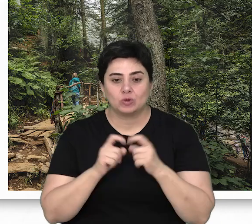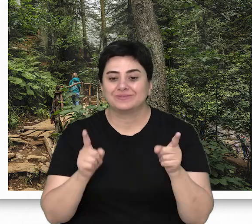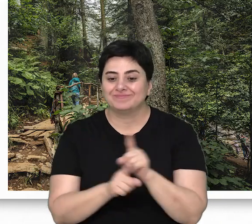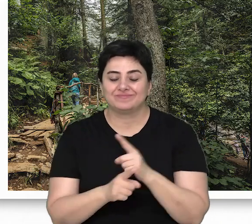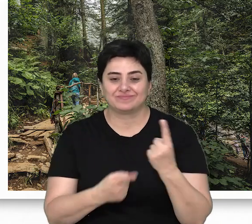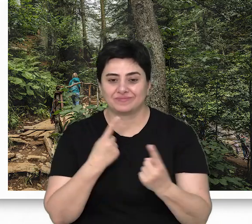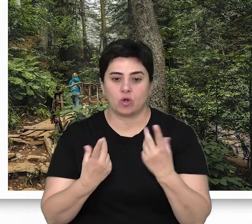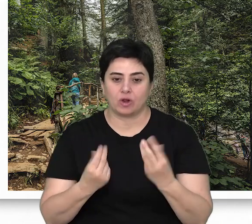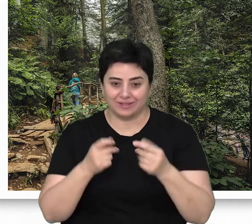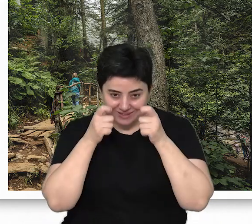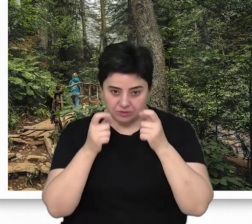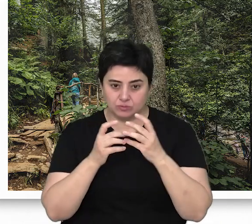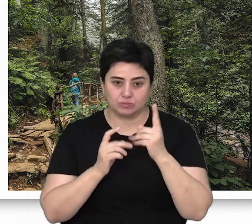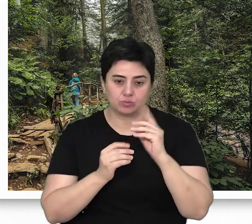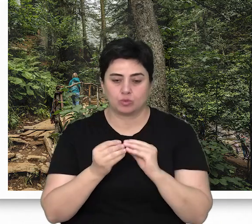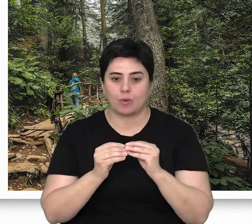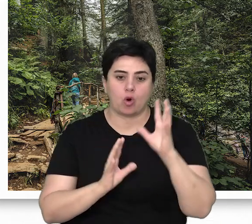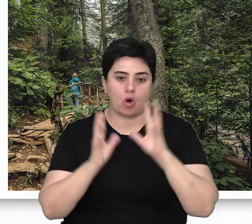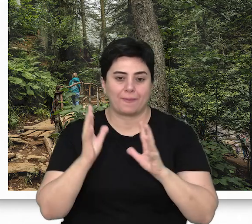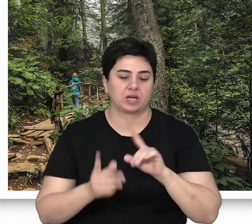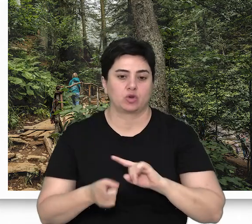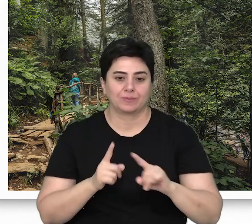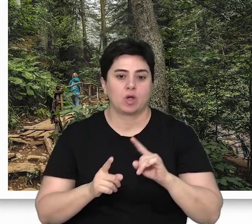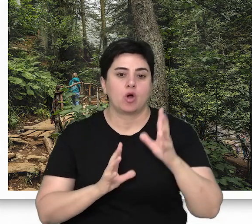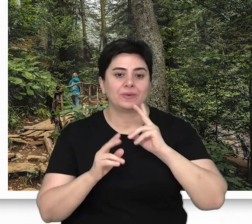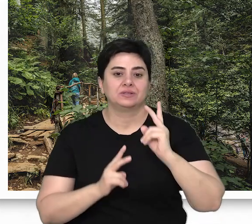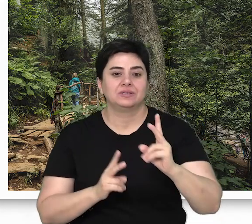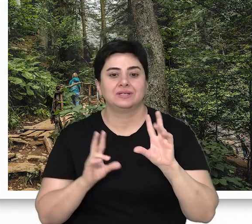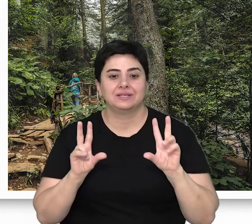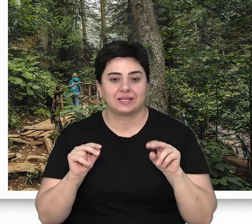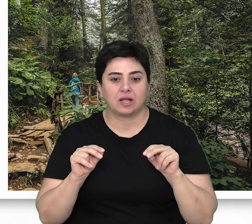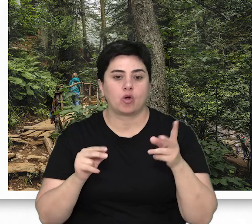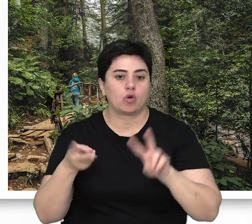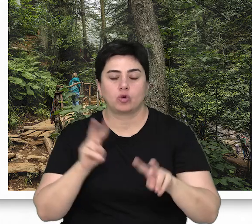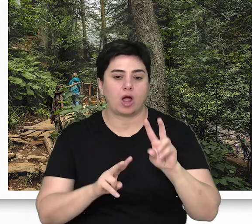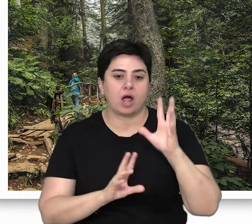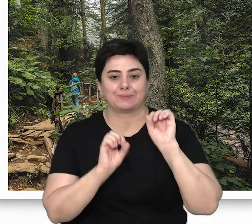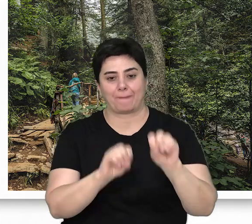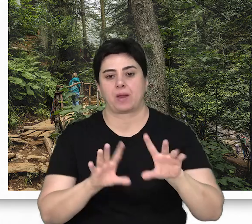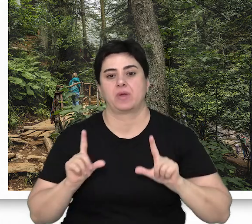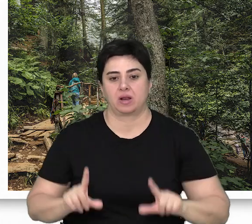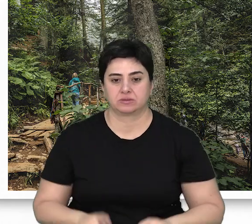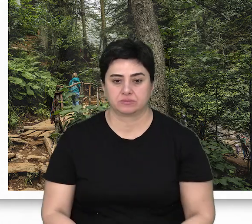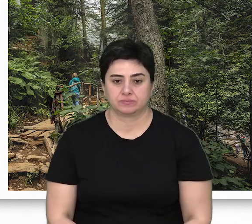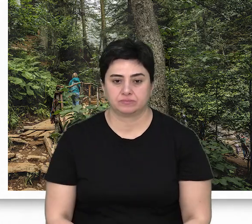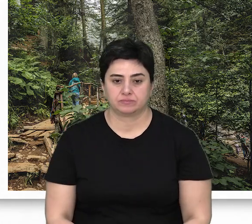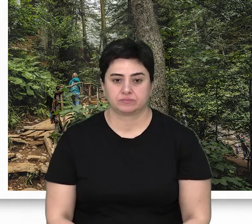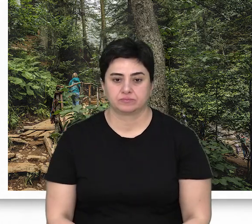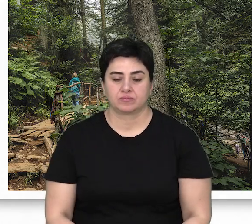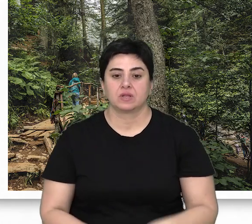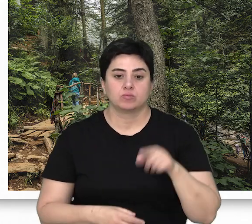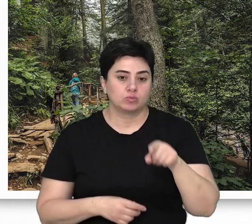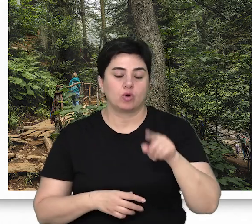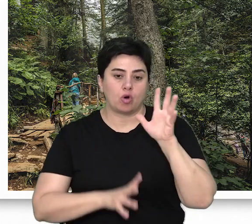Biyolojik çeşitliliği dikkate alan sorumlu bir orman yönetimi, ormanlarda yeterli miktarda ölü ağacın bırakılmasını gerektirir.